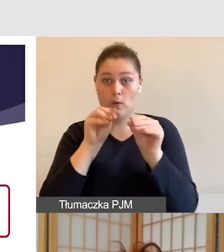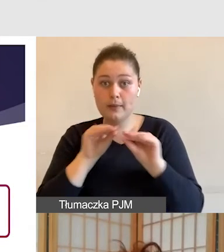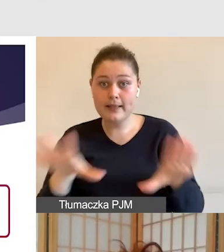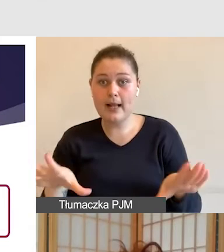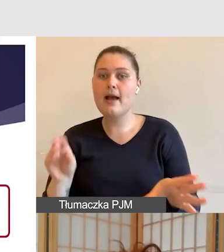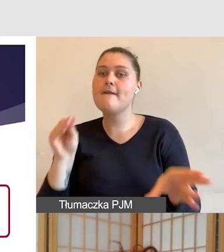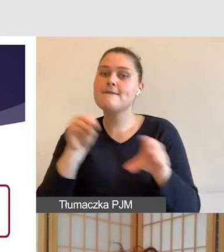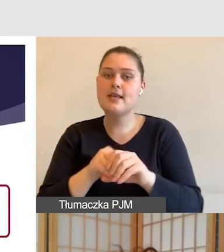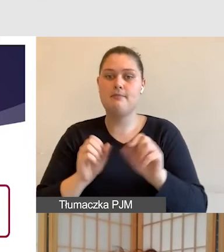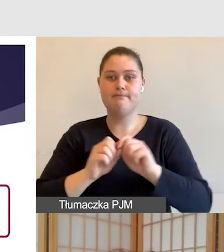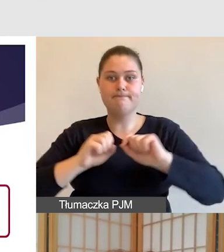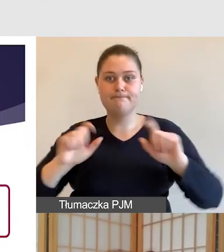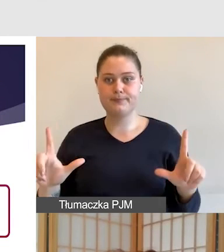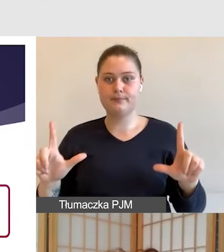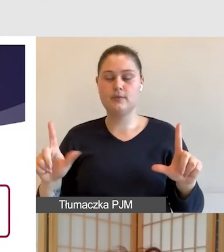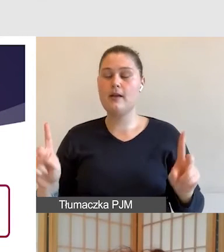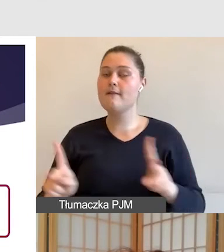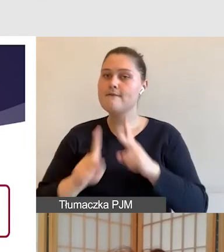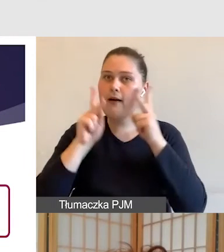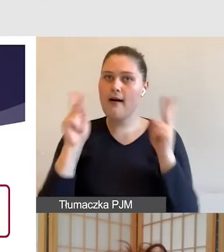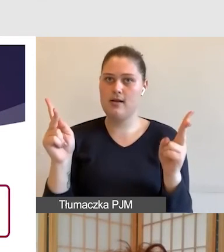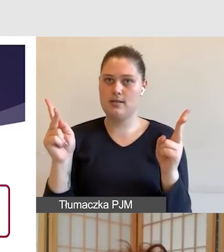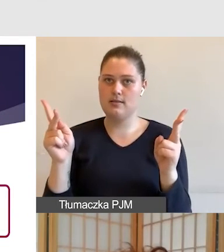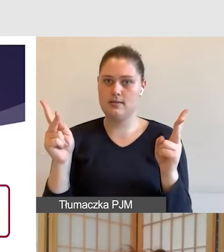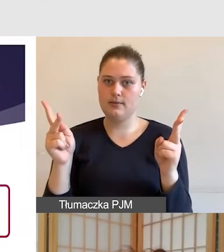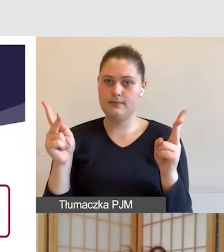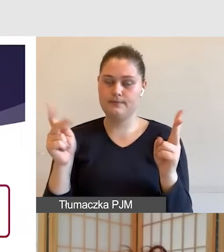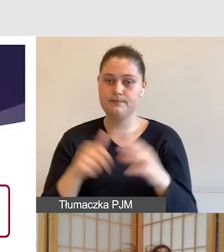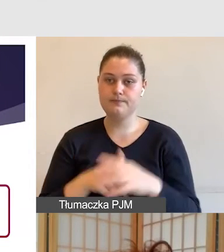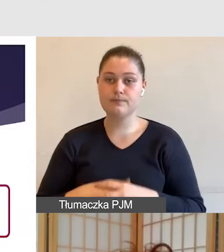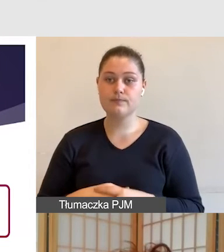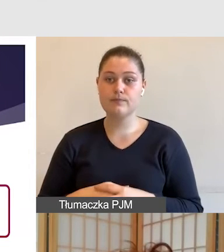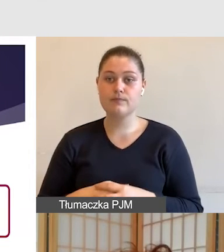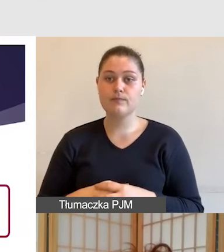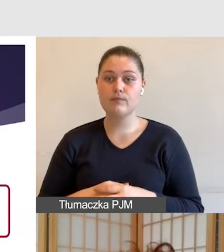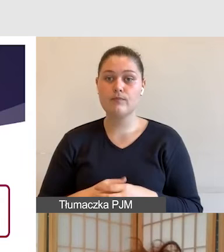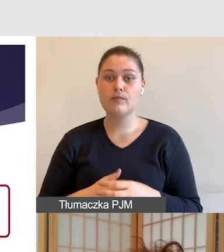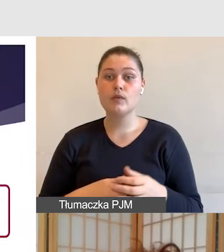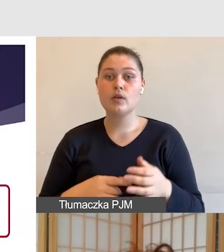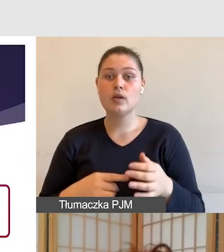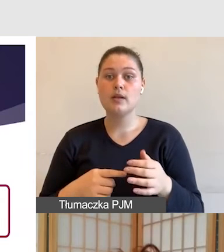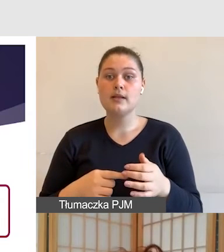element naszego wyposażenia, ponieważ ułożenie tego pod odpowiednim